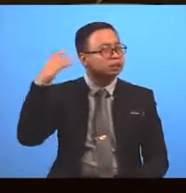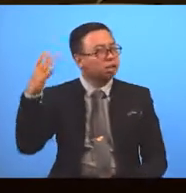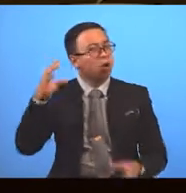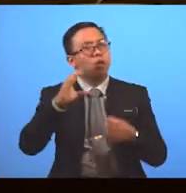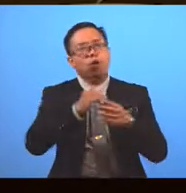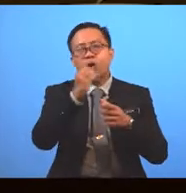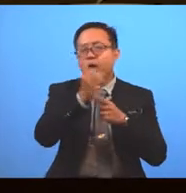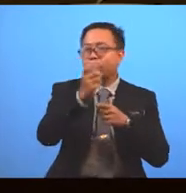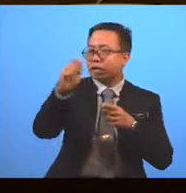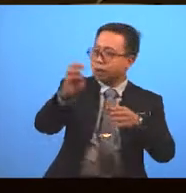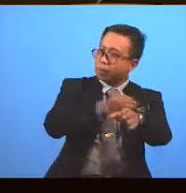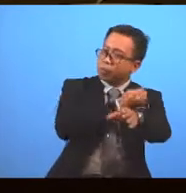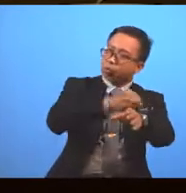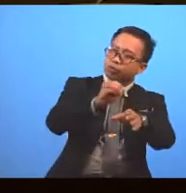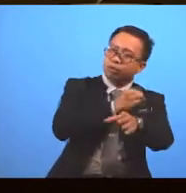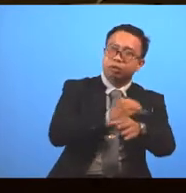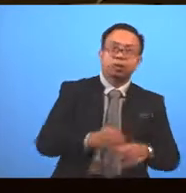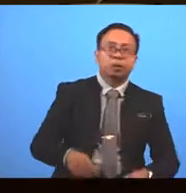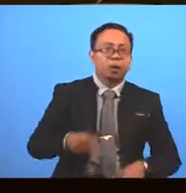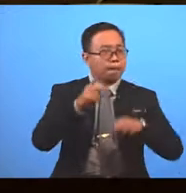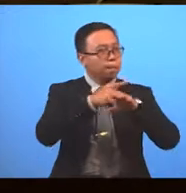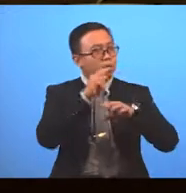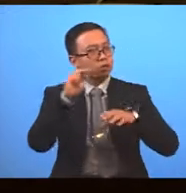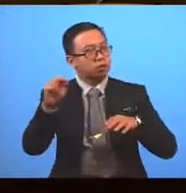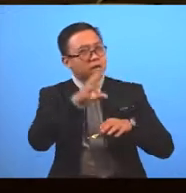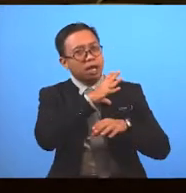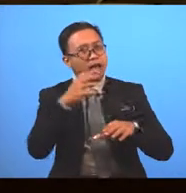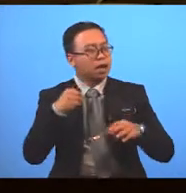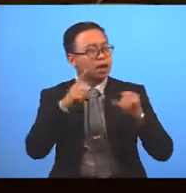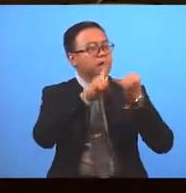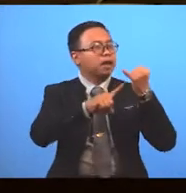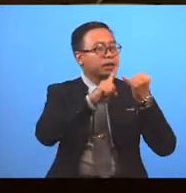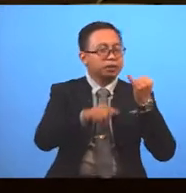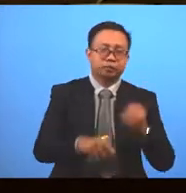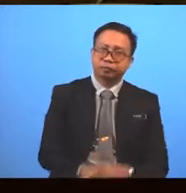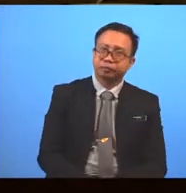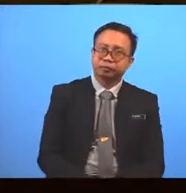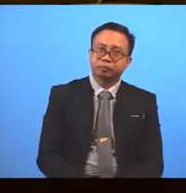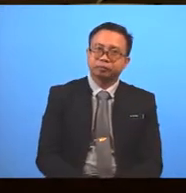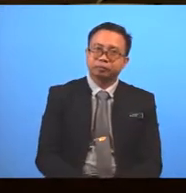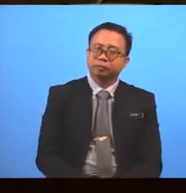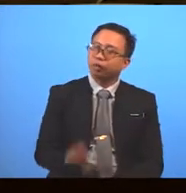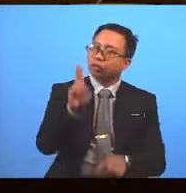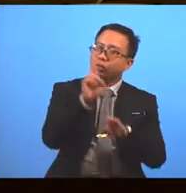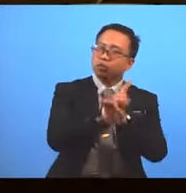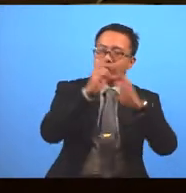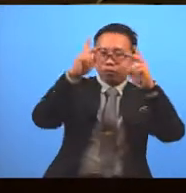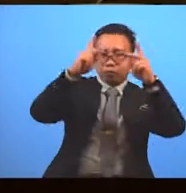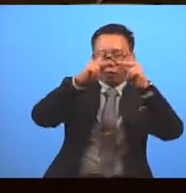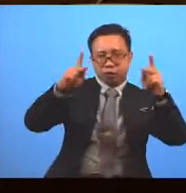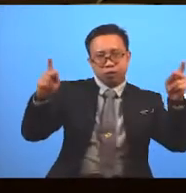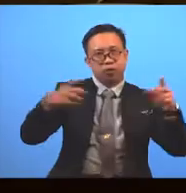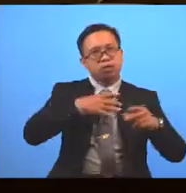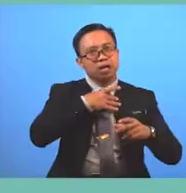Or the music Costumes And the ending Use phrases